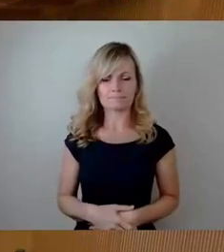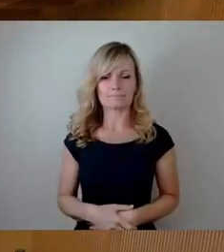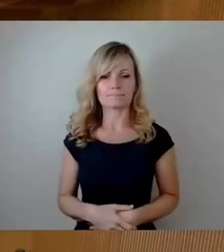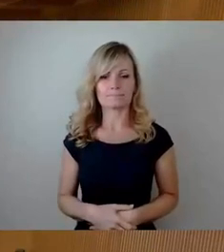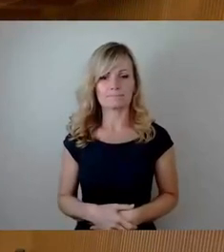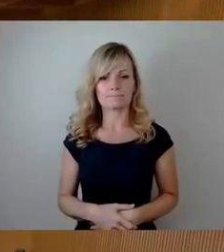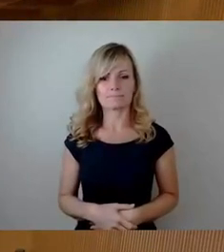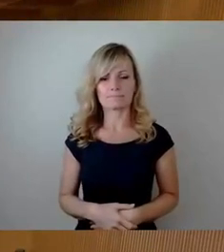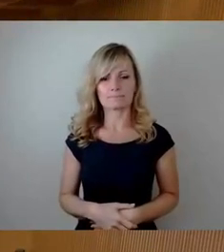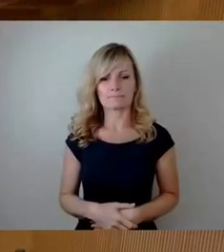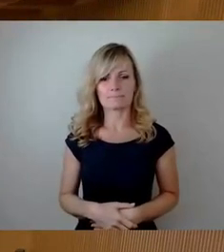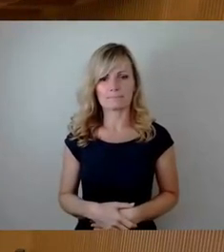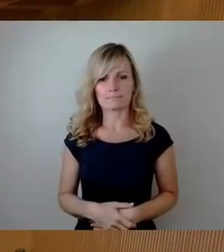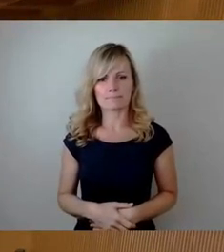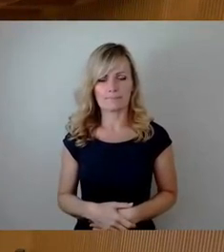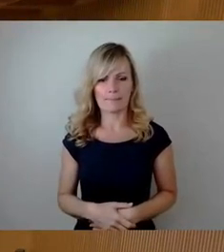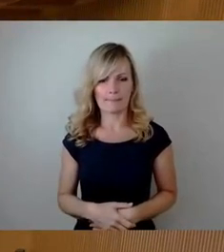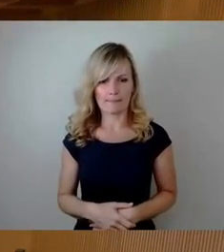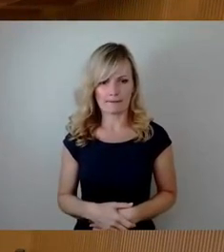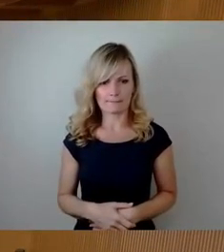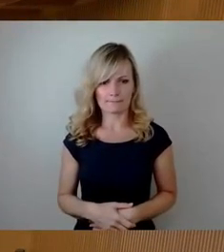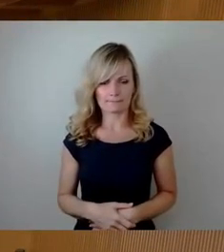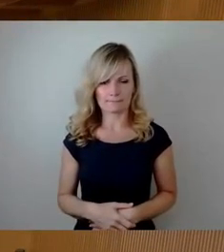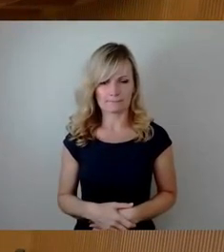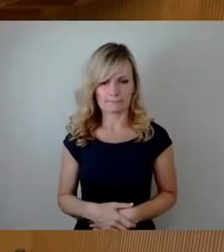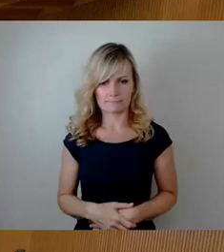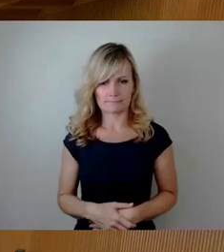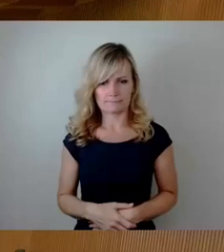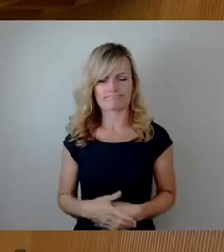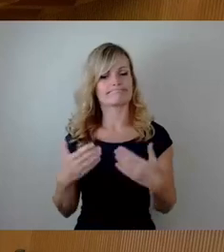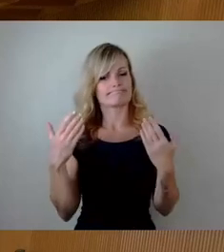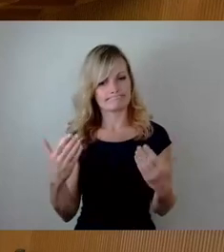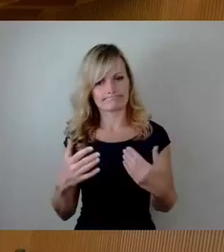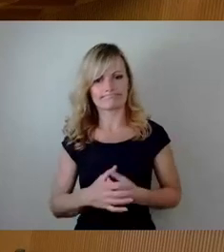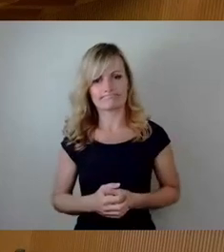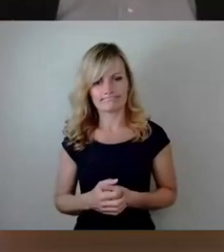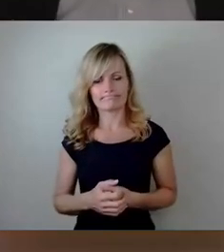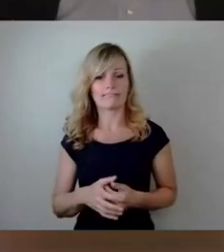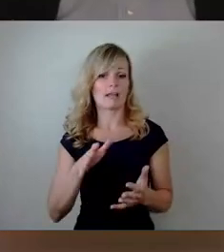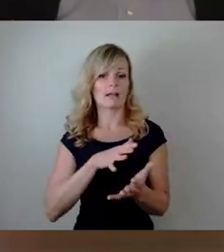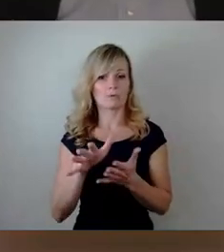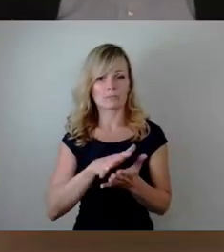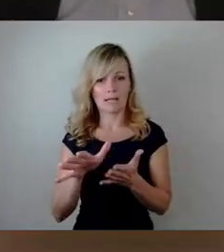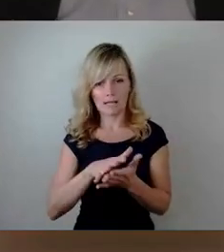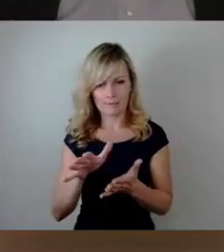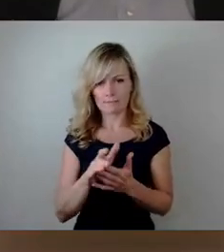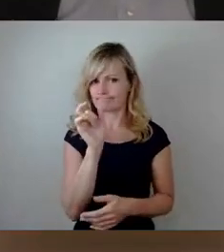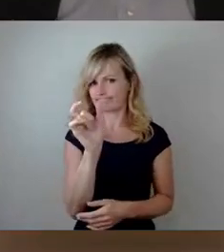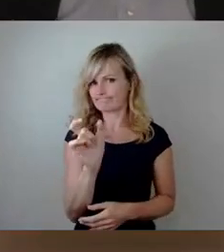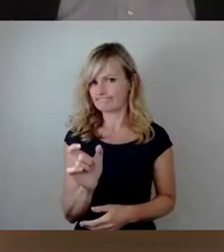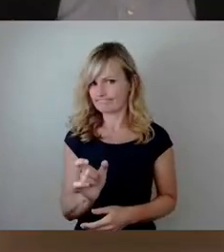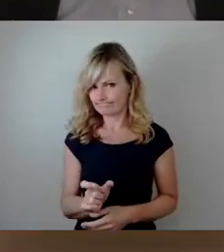Hier geht es ja im Wesentlichen auch um weitere Ausgabepositionen, die den nächsten auch